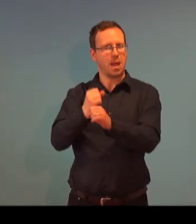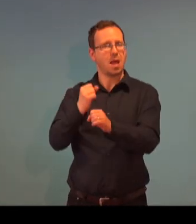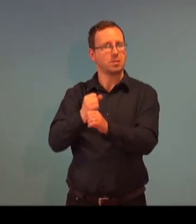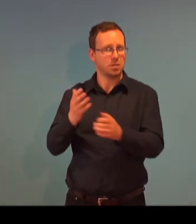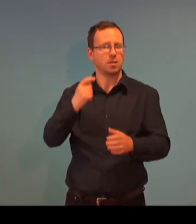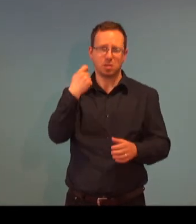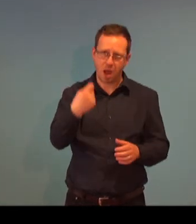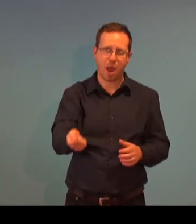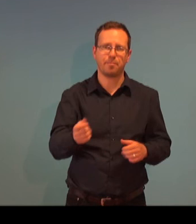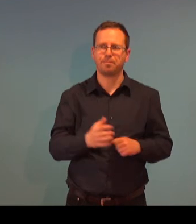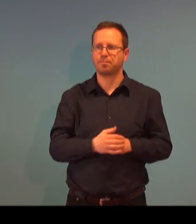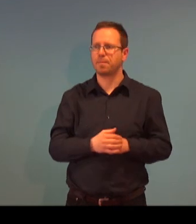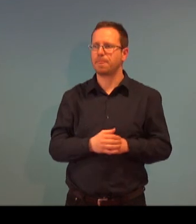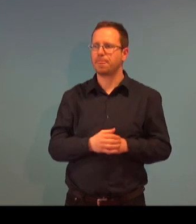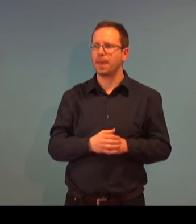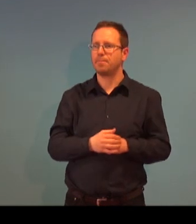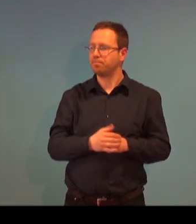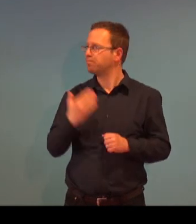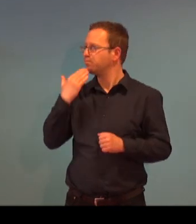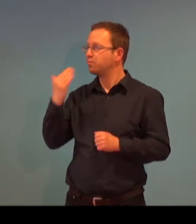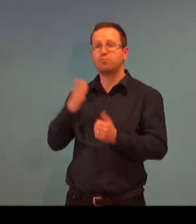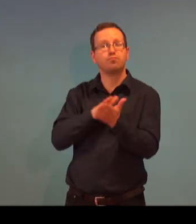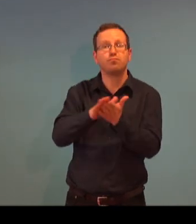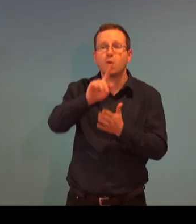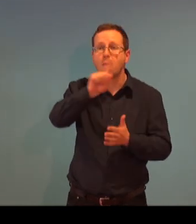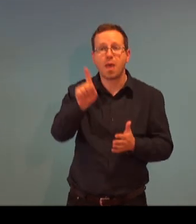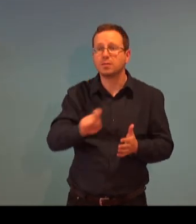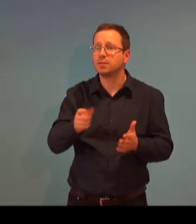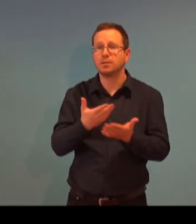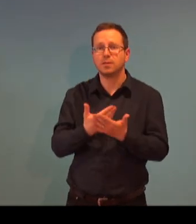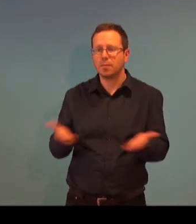svého podbiště. Ještě vznesu, je za vás dotaz?